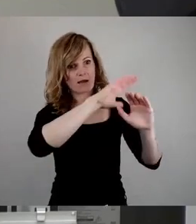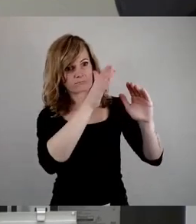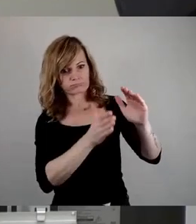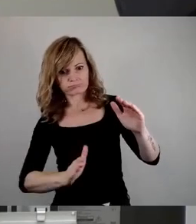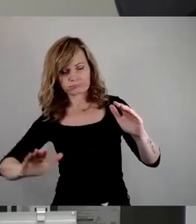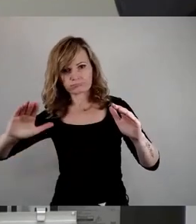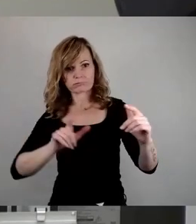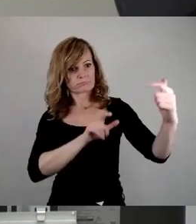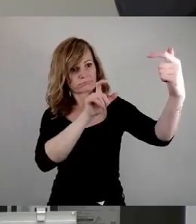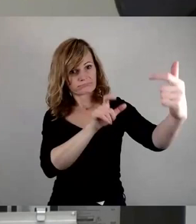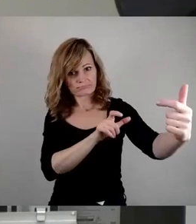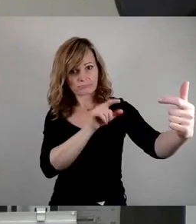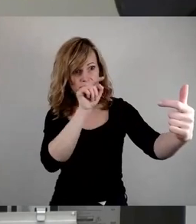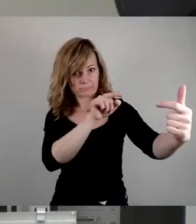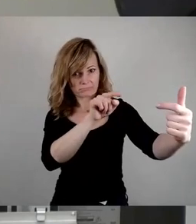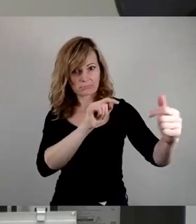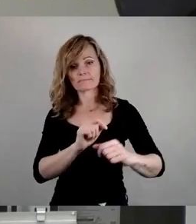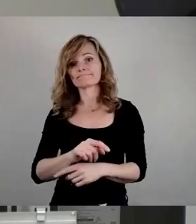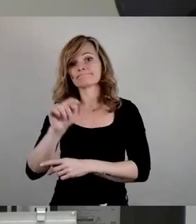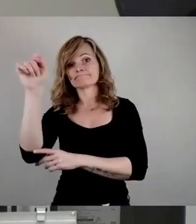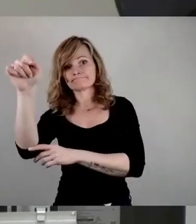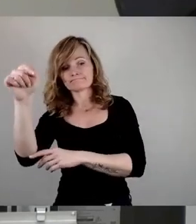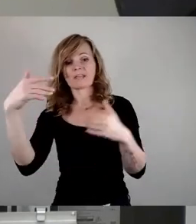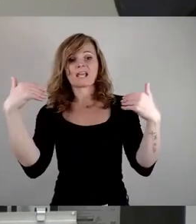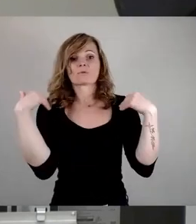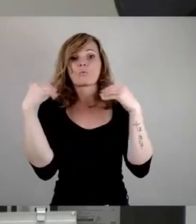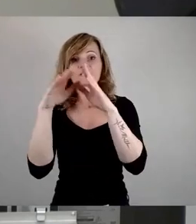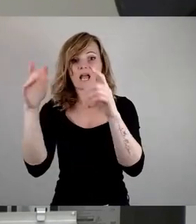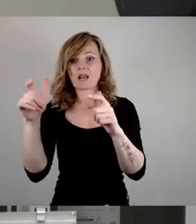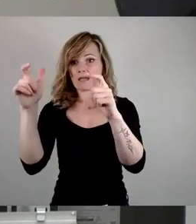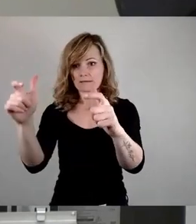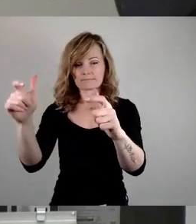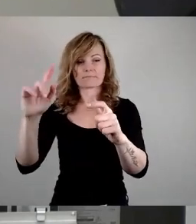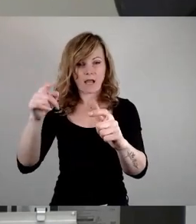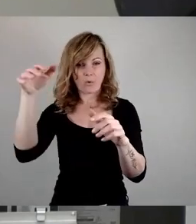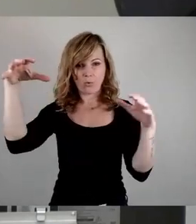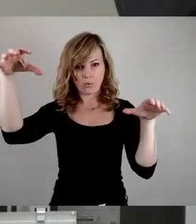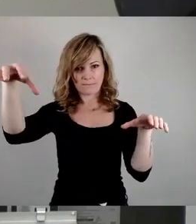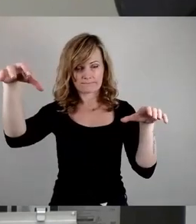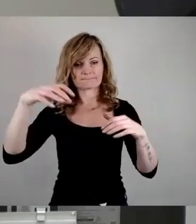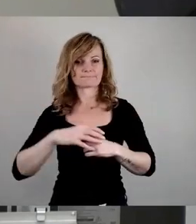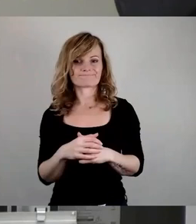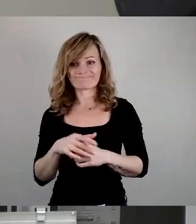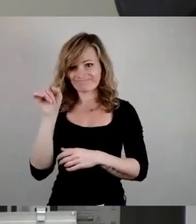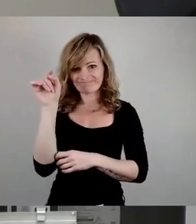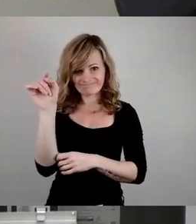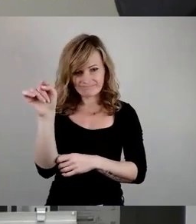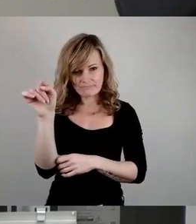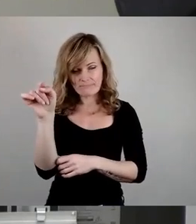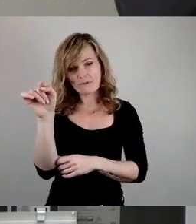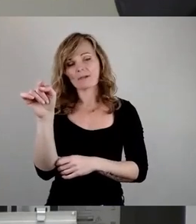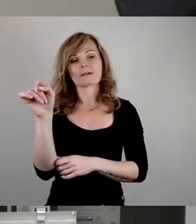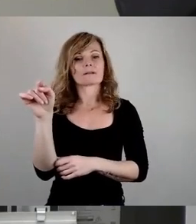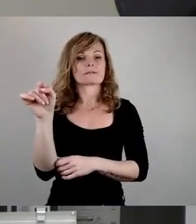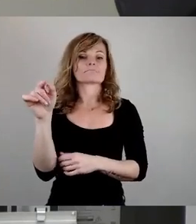anderen Seite einer Turnhalle, die sich auch auf dem Gelände befindet. Und die Turnhalle soll, auch